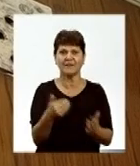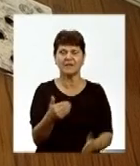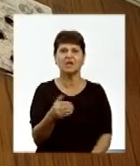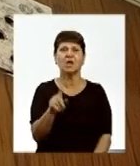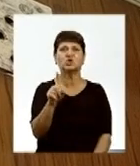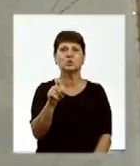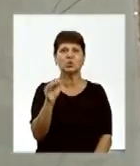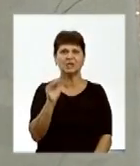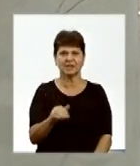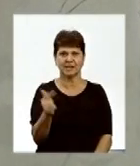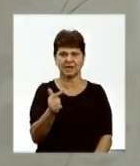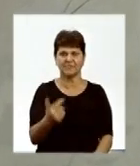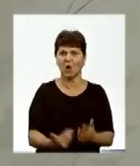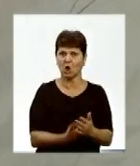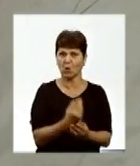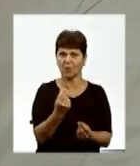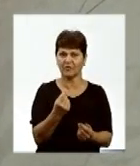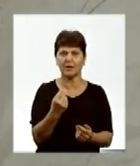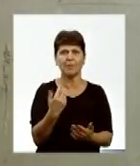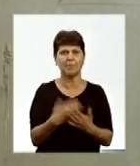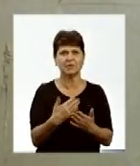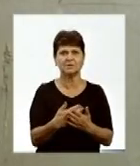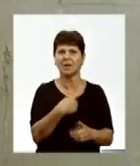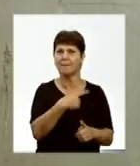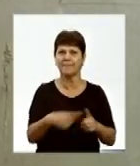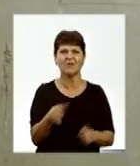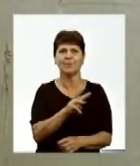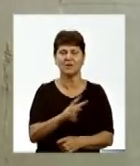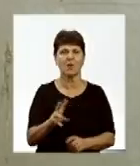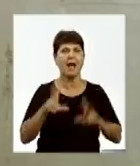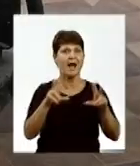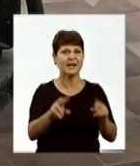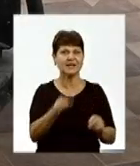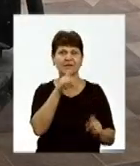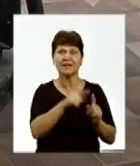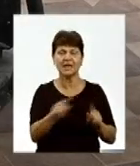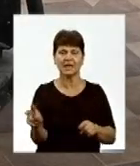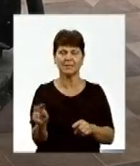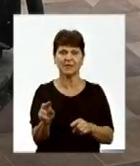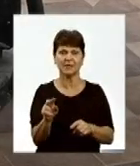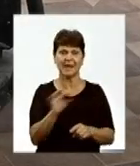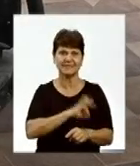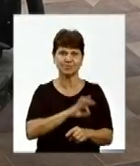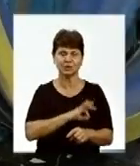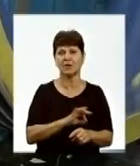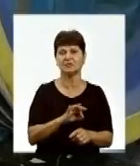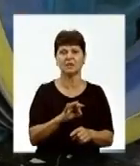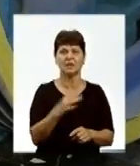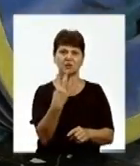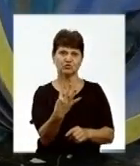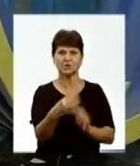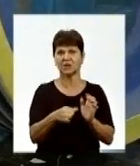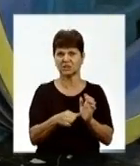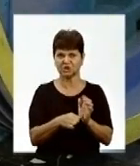тисяч гривень, вартість нового – близько півмільйона. Гарантійний термін експлуатації відремонтованого – 4-6 років,